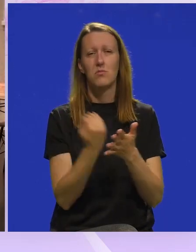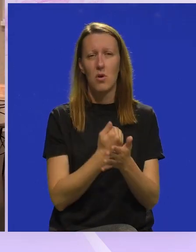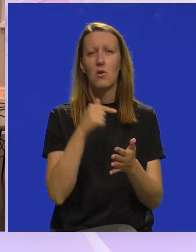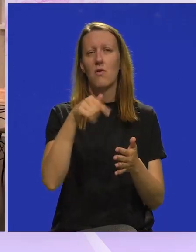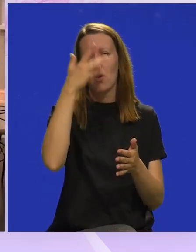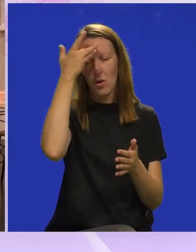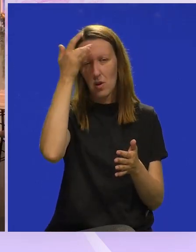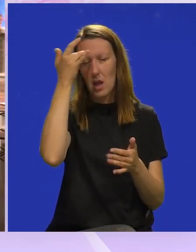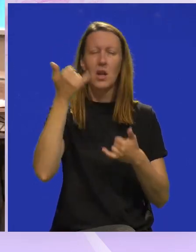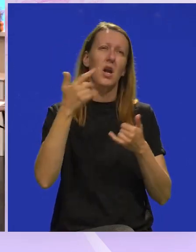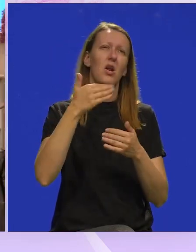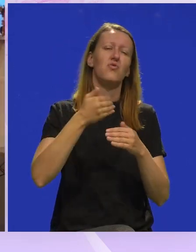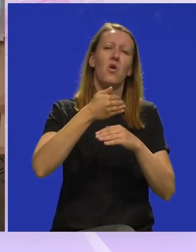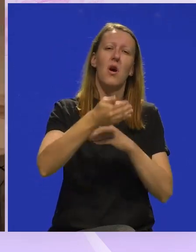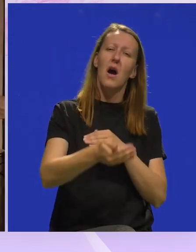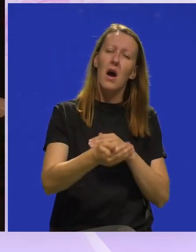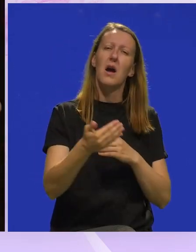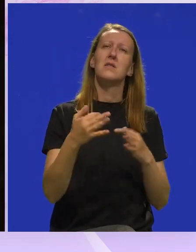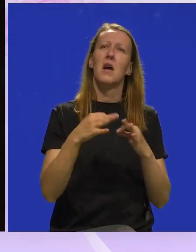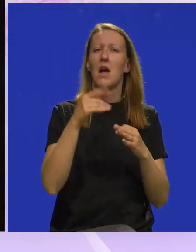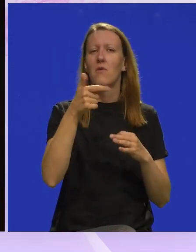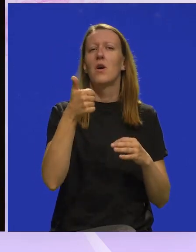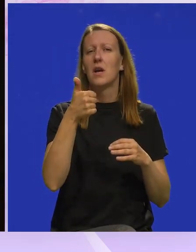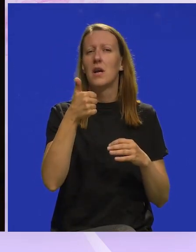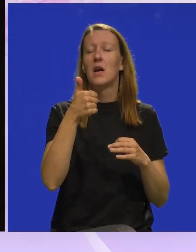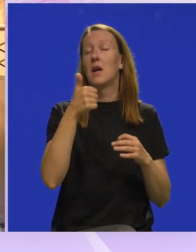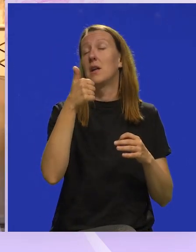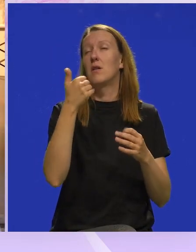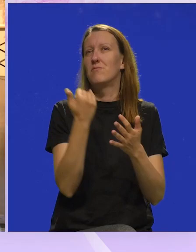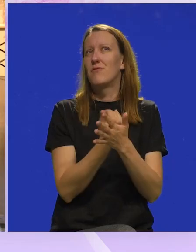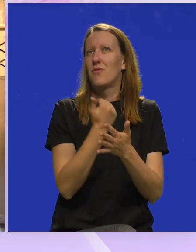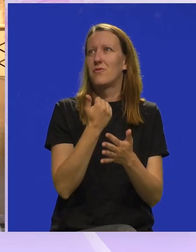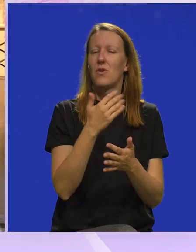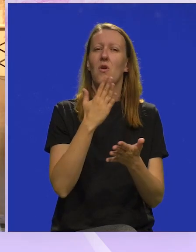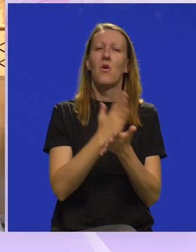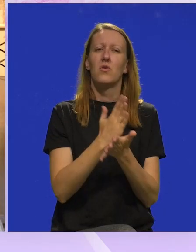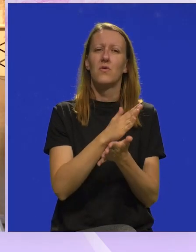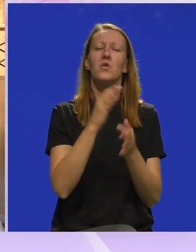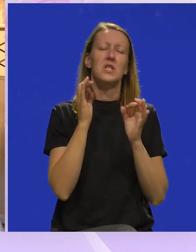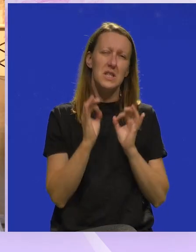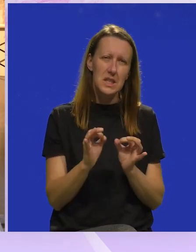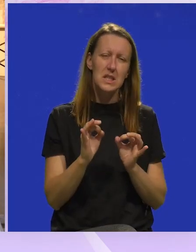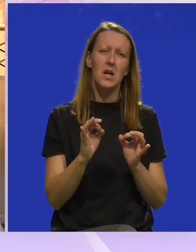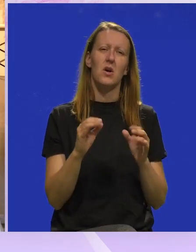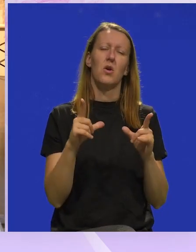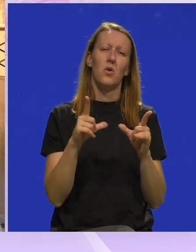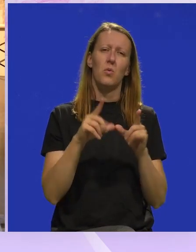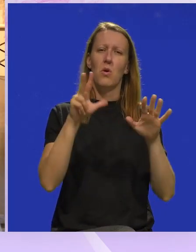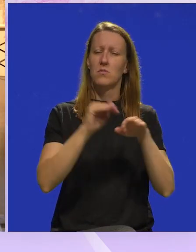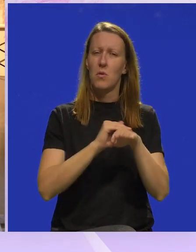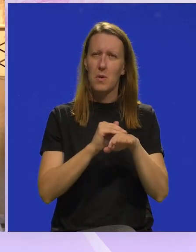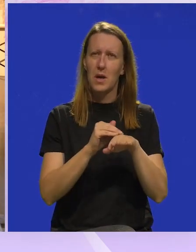tijekom ovog ljeta ili nešto kasnije. A evo jedna ekskluziva, dakle gotovo sigurno u